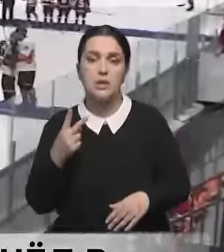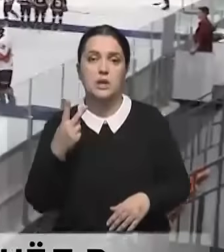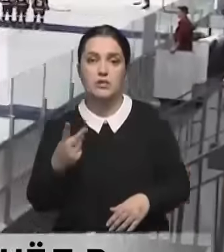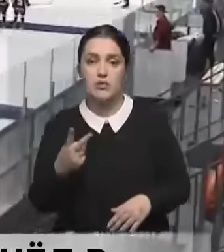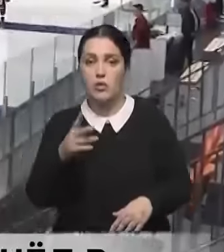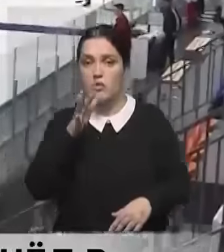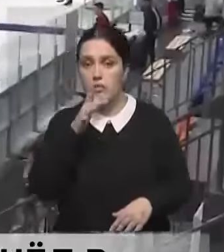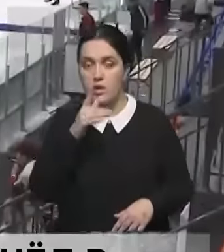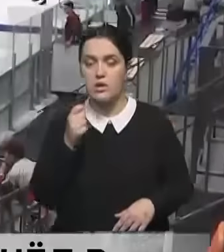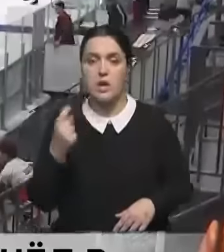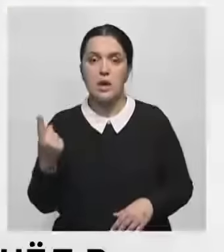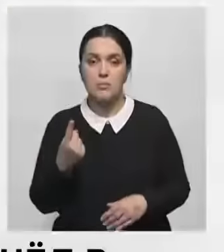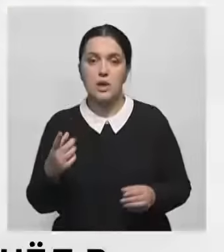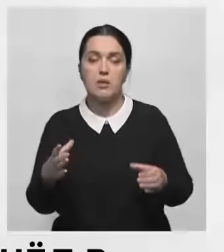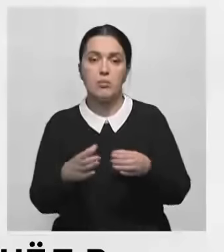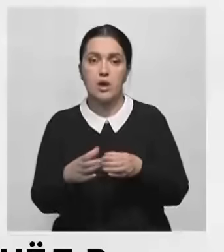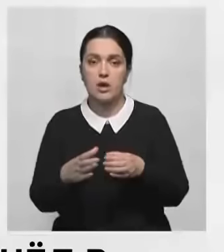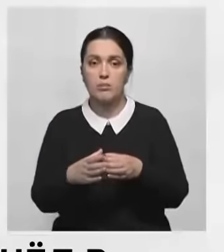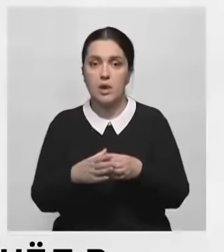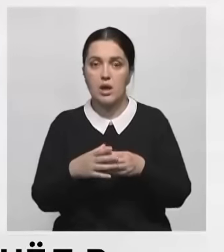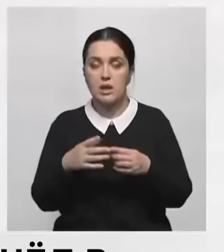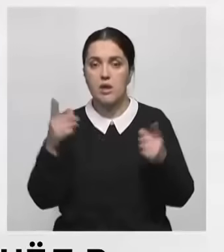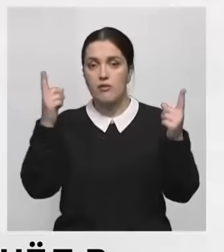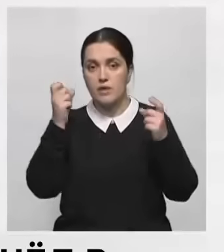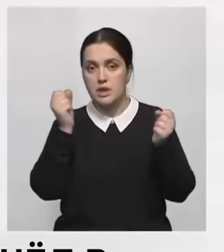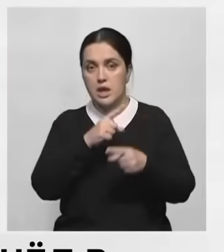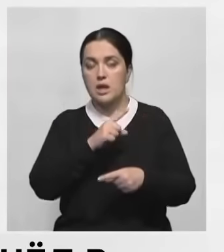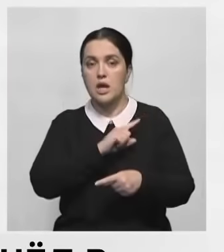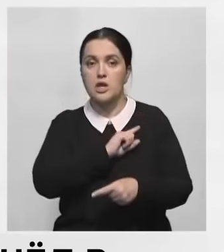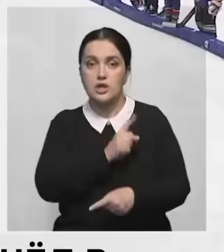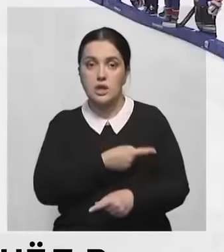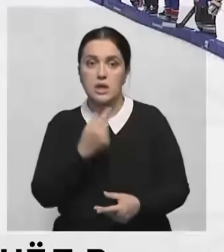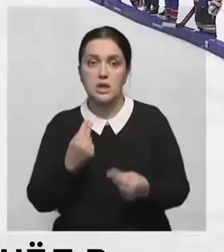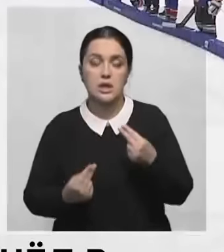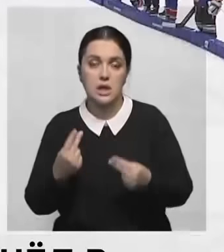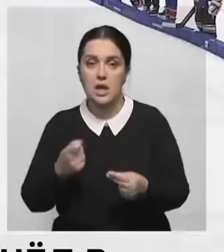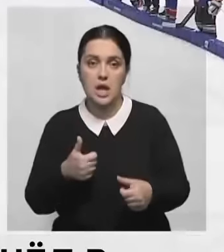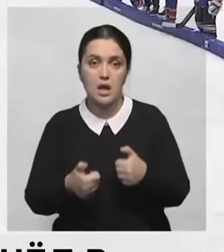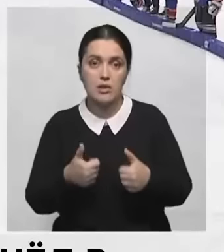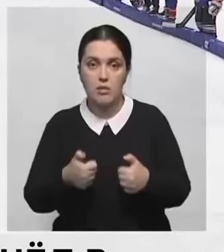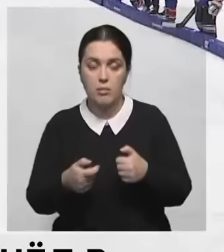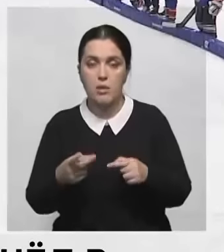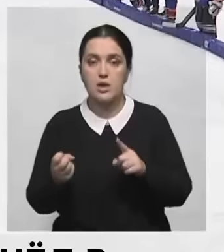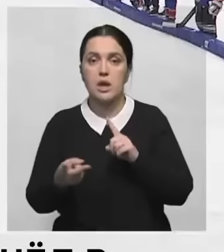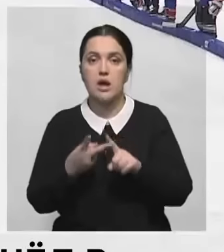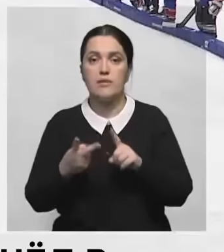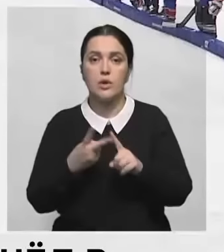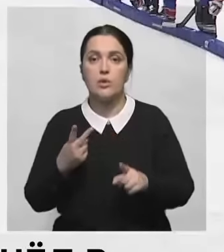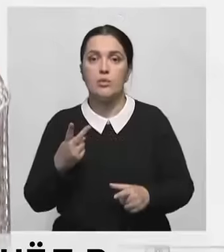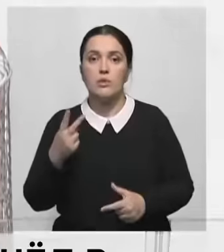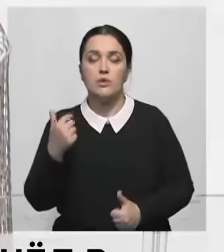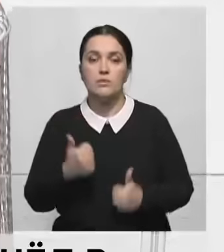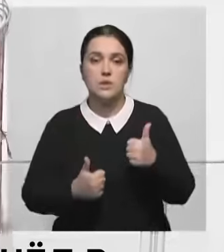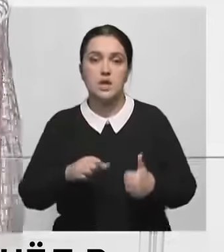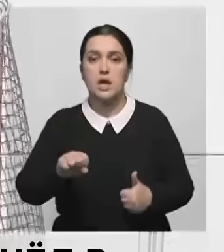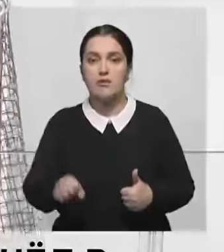Турнир был из двух этапов. На первом команды выясняли сильнейших, определяли сильнейших, играя на приставках, а